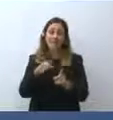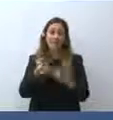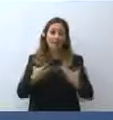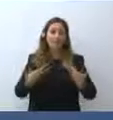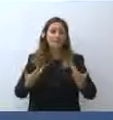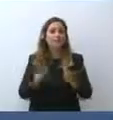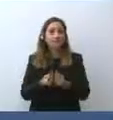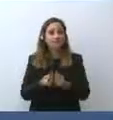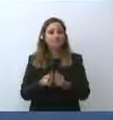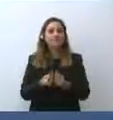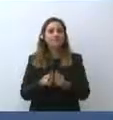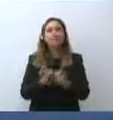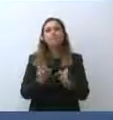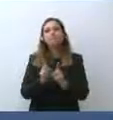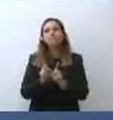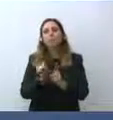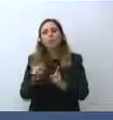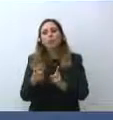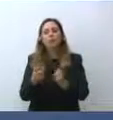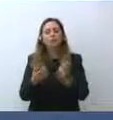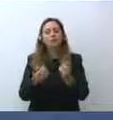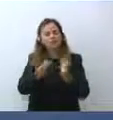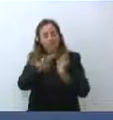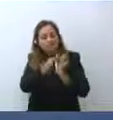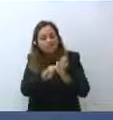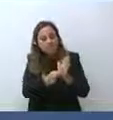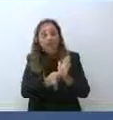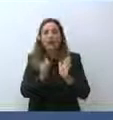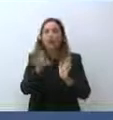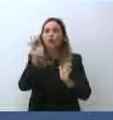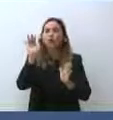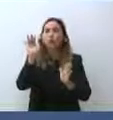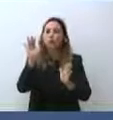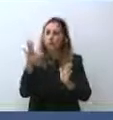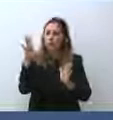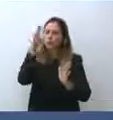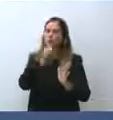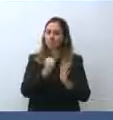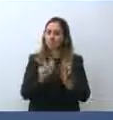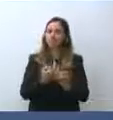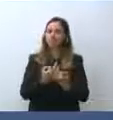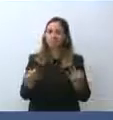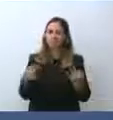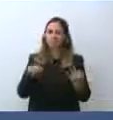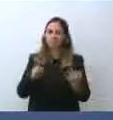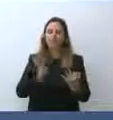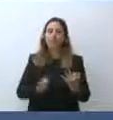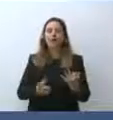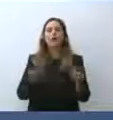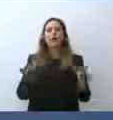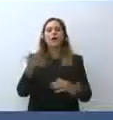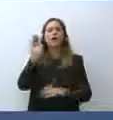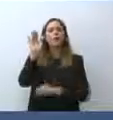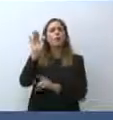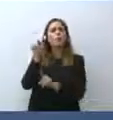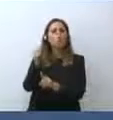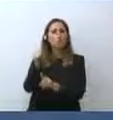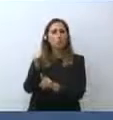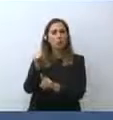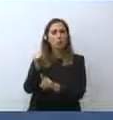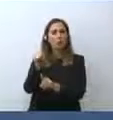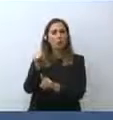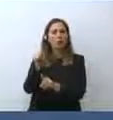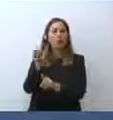stabilire, a tirare le coordinate del futuro. Oggi però è soprattutto sul futuro su cui